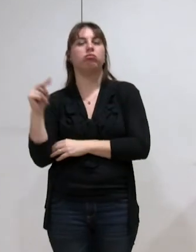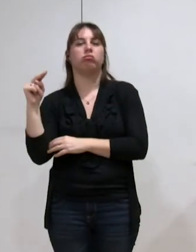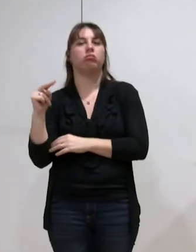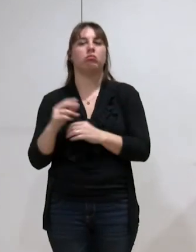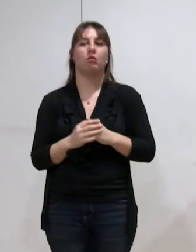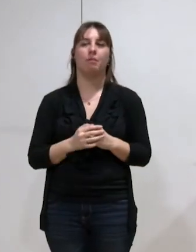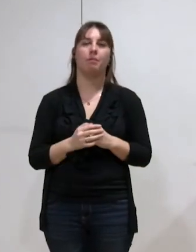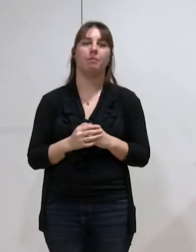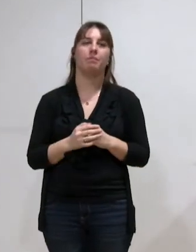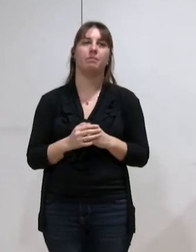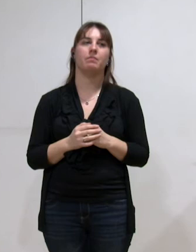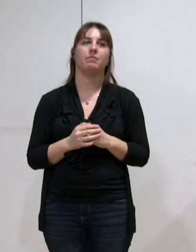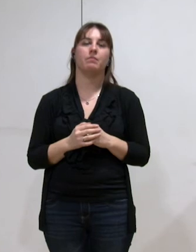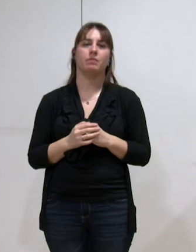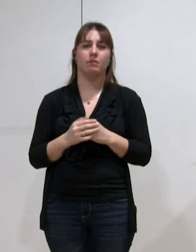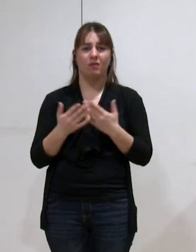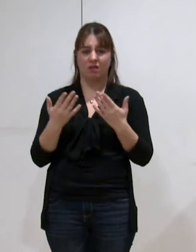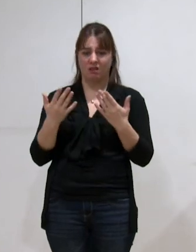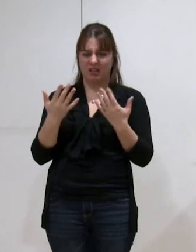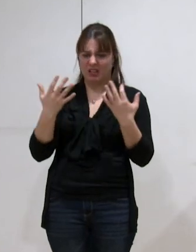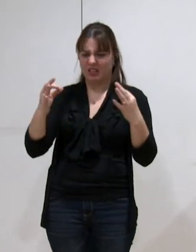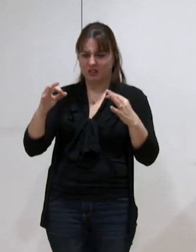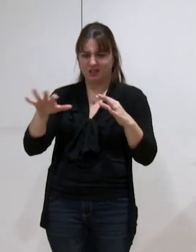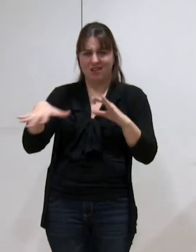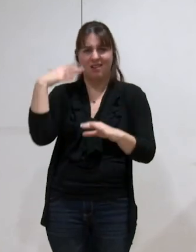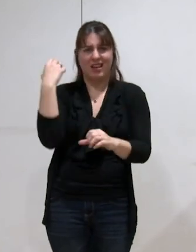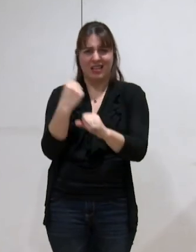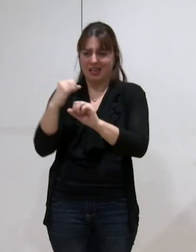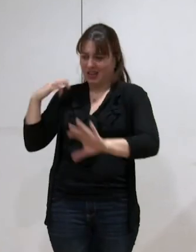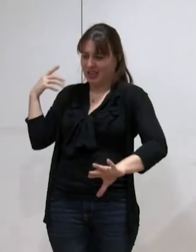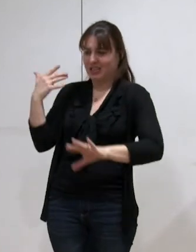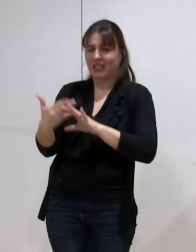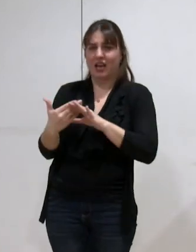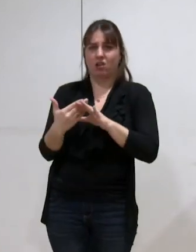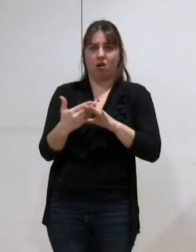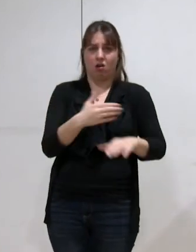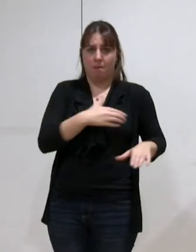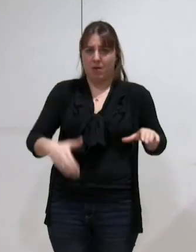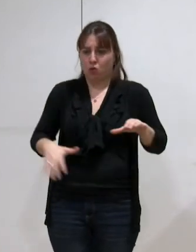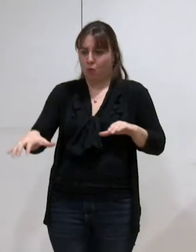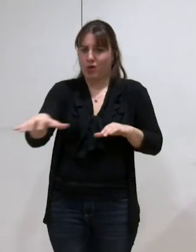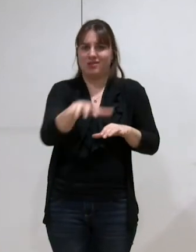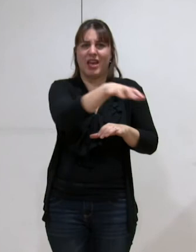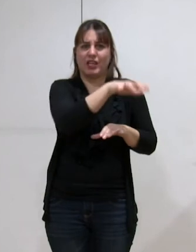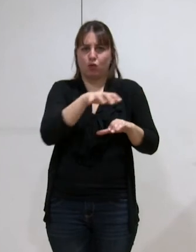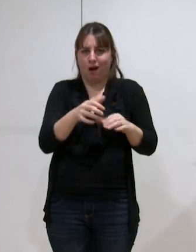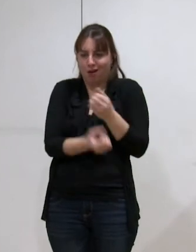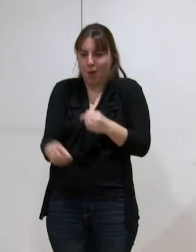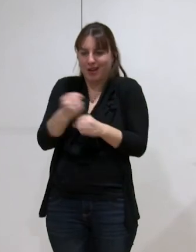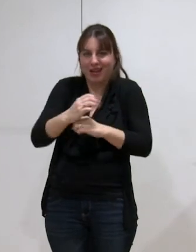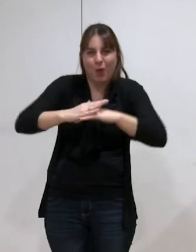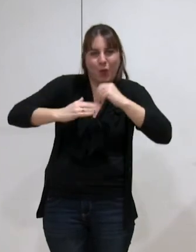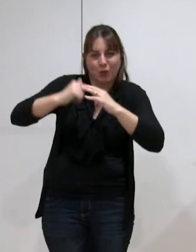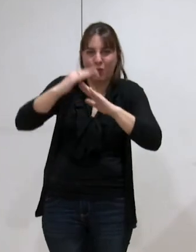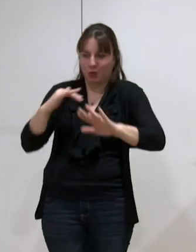nous avons vu au cours de toutes ces 15 dernières années de construction du territoire métropolitain et c'est d'autant plus dommage